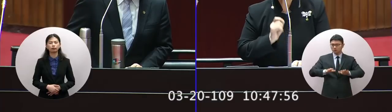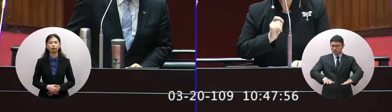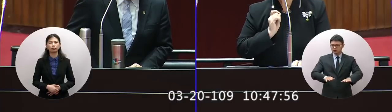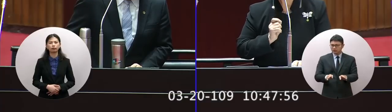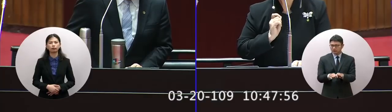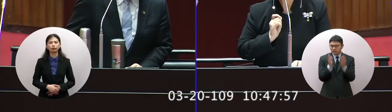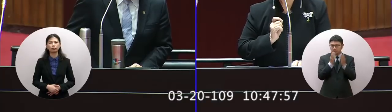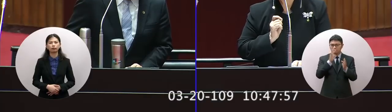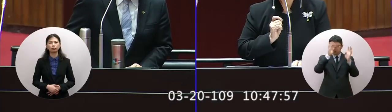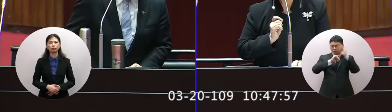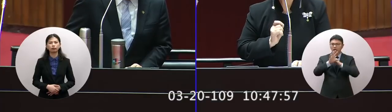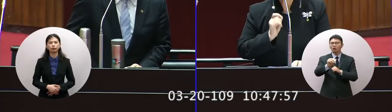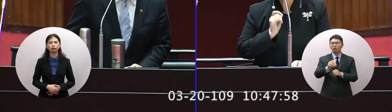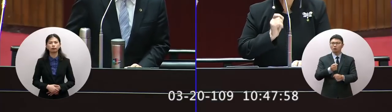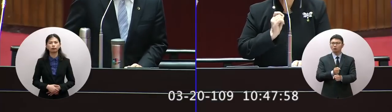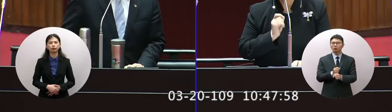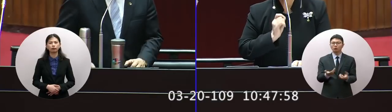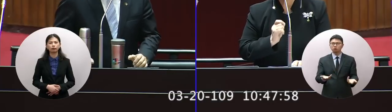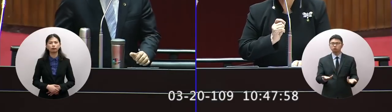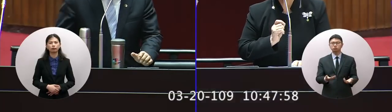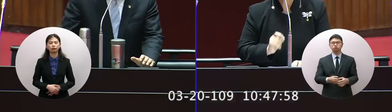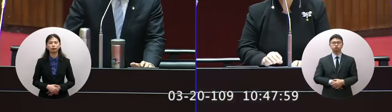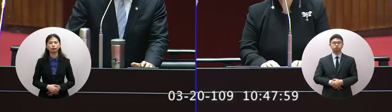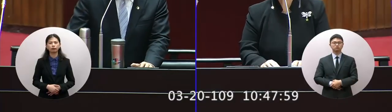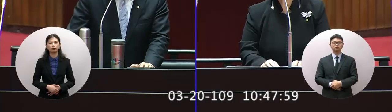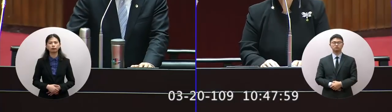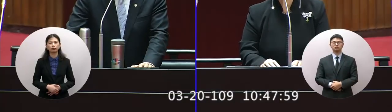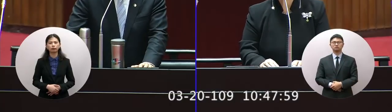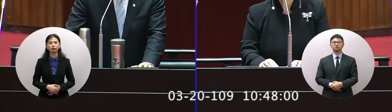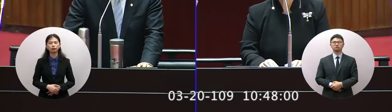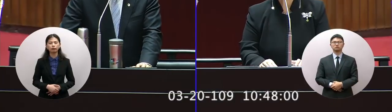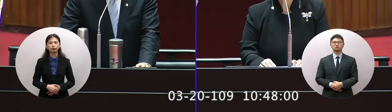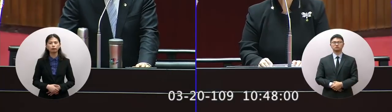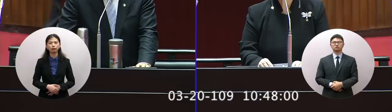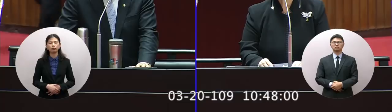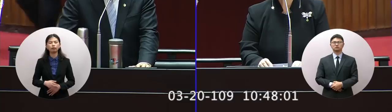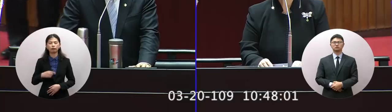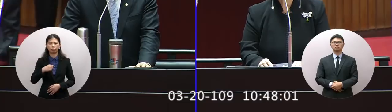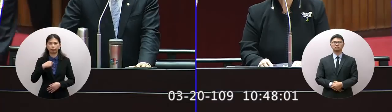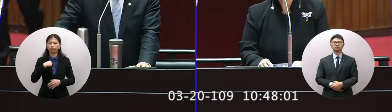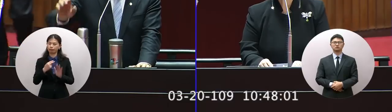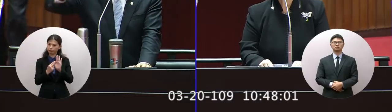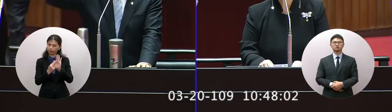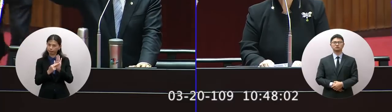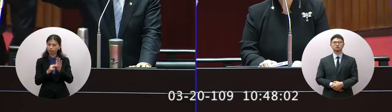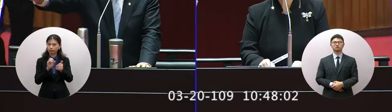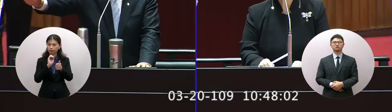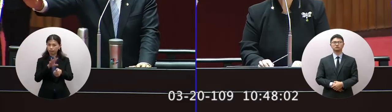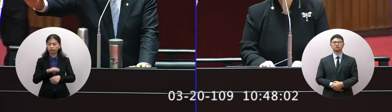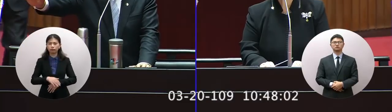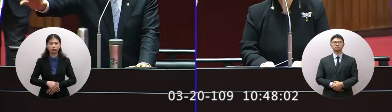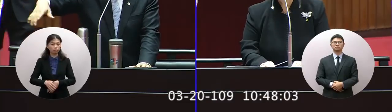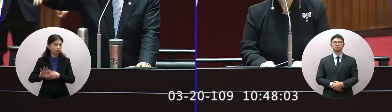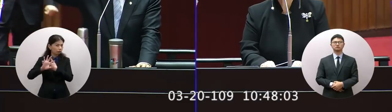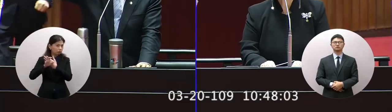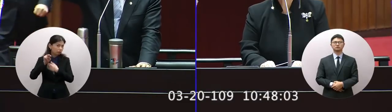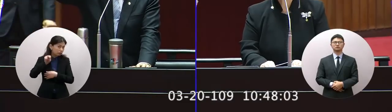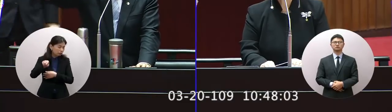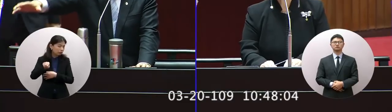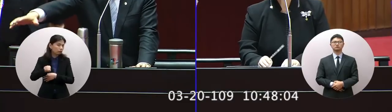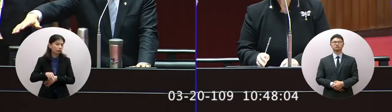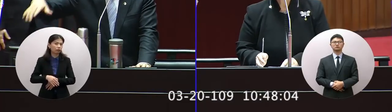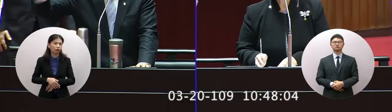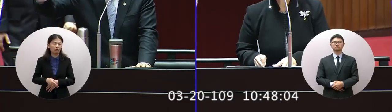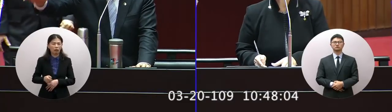為公平會和調查局有沒有什麼具體作為好讓委員知道因為看到外國要